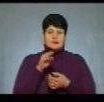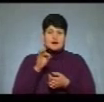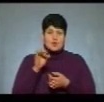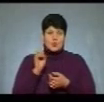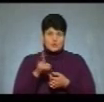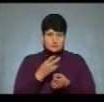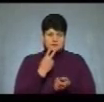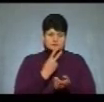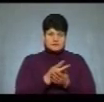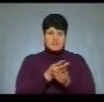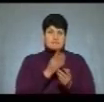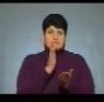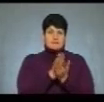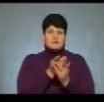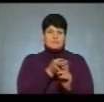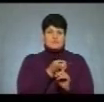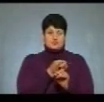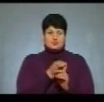Вона з нами на прямому зв'язку.